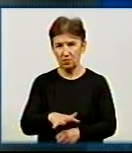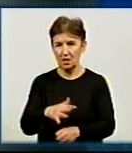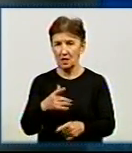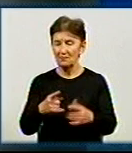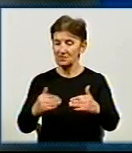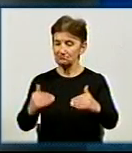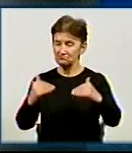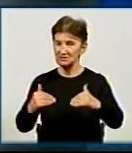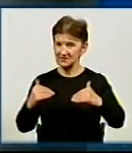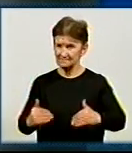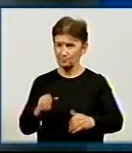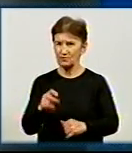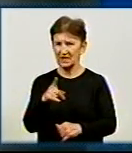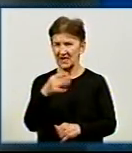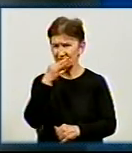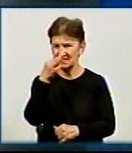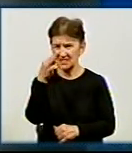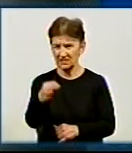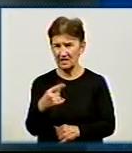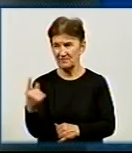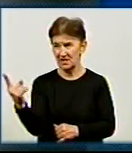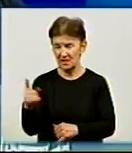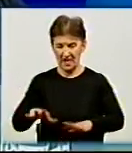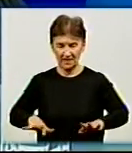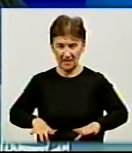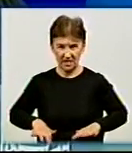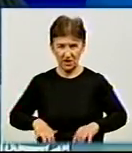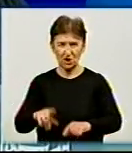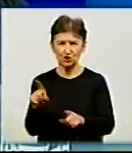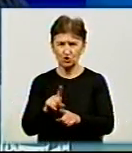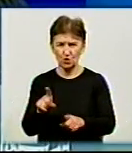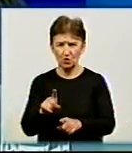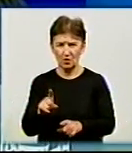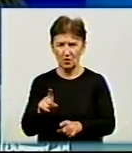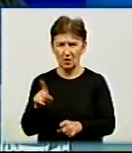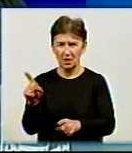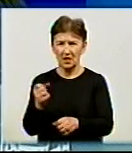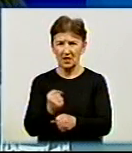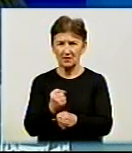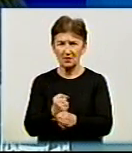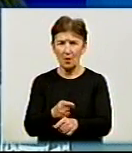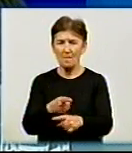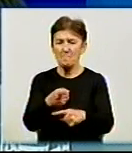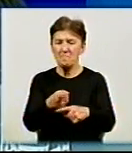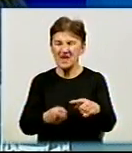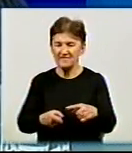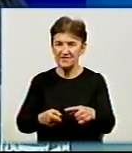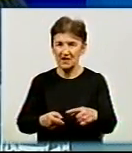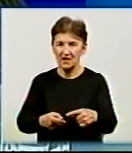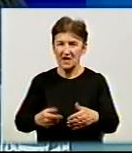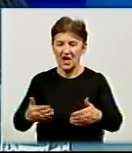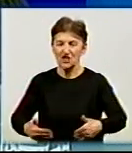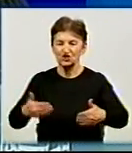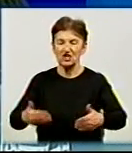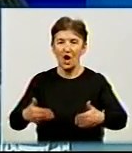сказав Володимир Шаран, ми недавно з ним спілкувалися, він сказав, що зроблено пів шляху пройдено. Але ці пів шляха вже